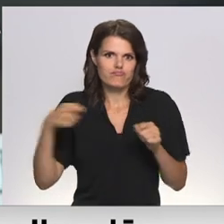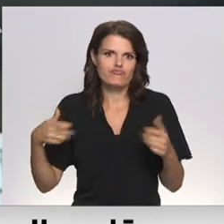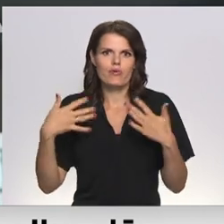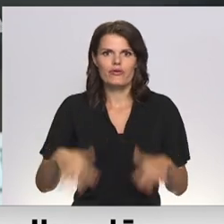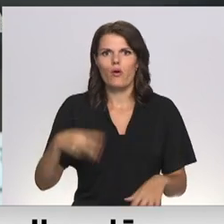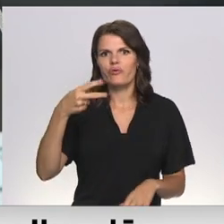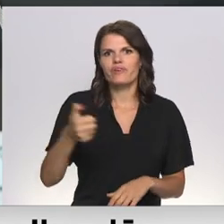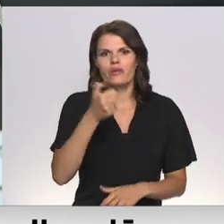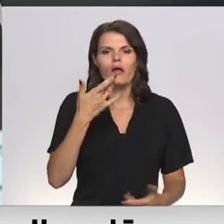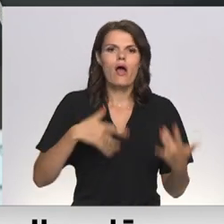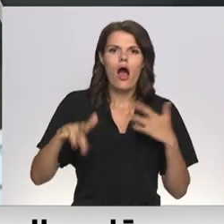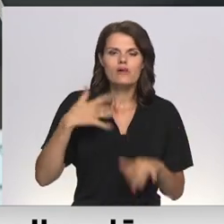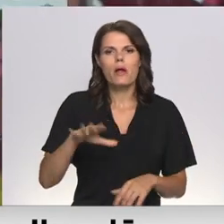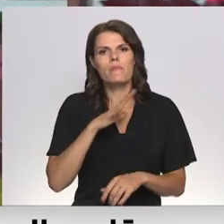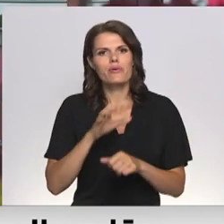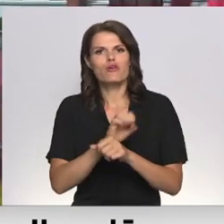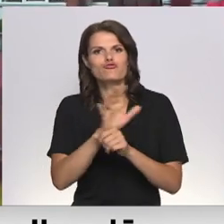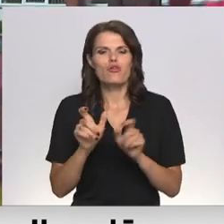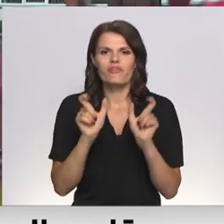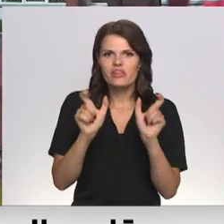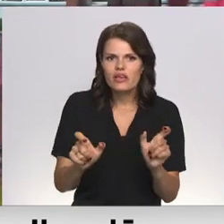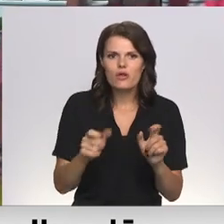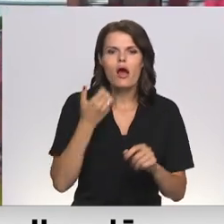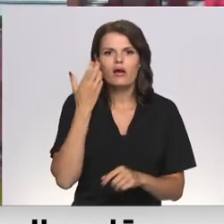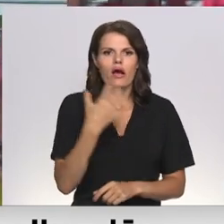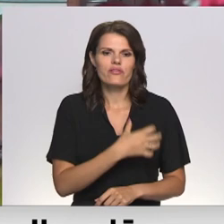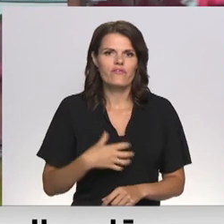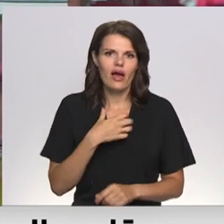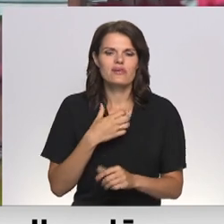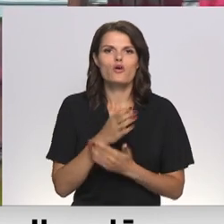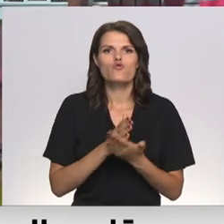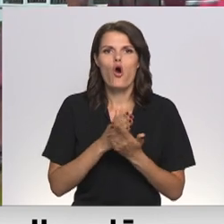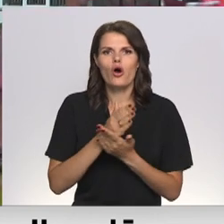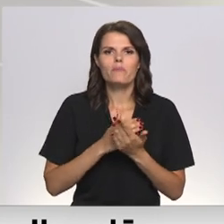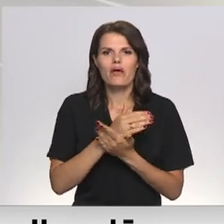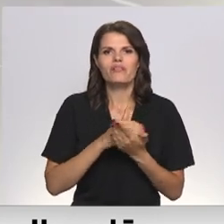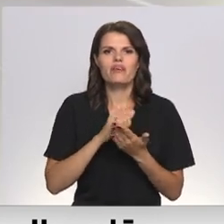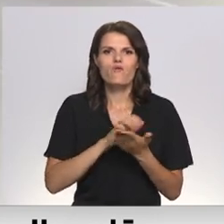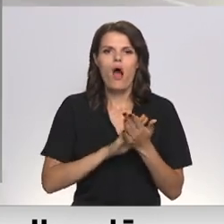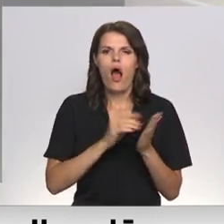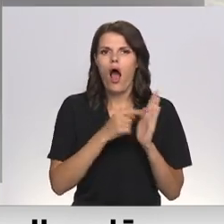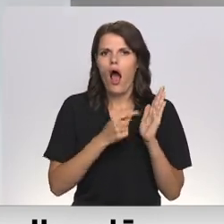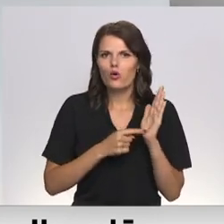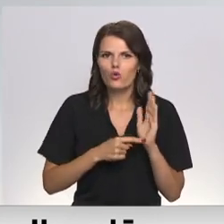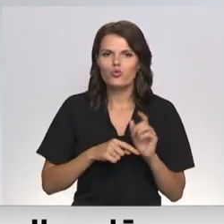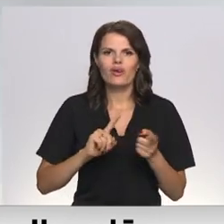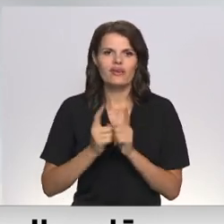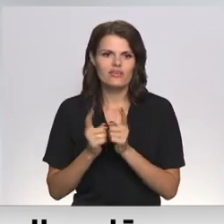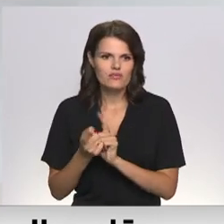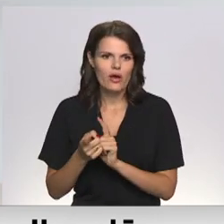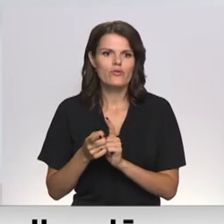gadus aizbildinoties, ka bijuši Covid ierobežojumi tad, kad vajadzīgs normatīvo aktu izmaiņas. Ierobežojumu publisko